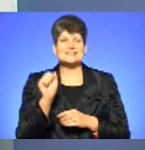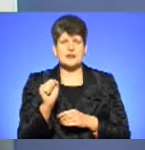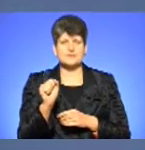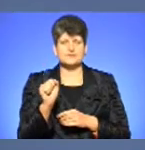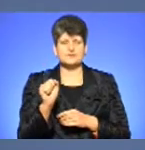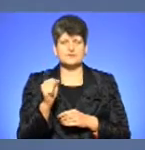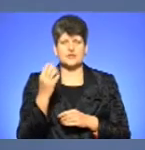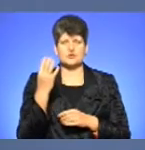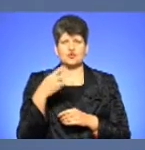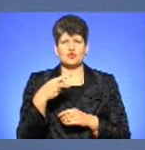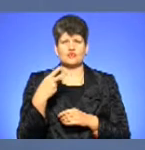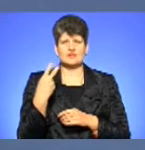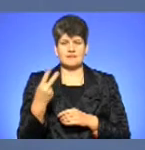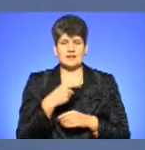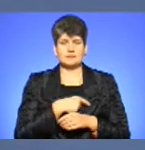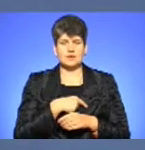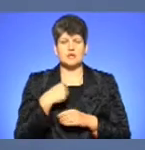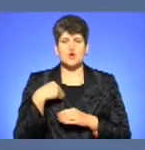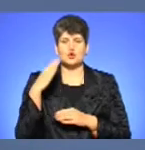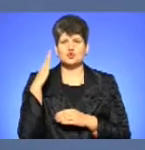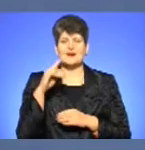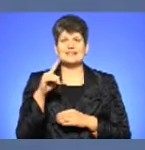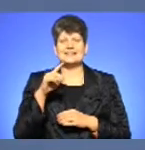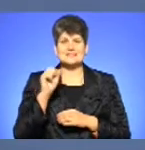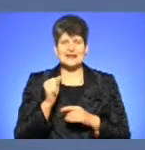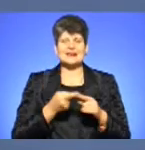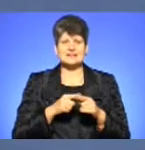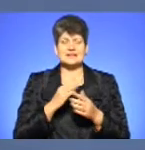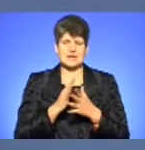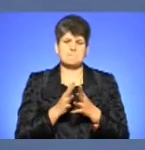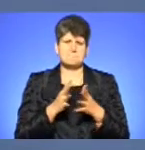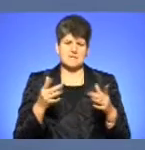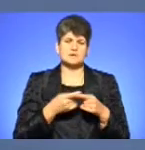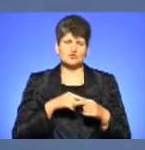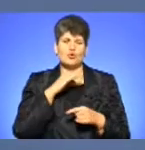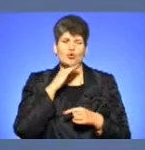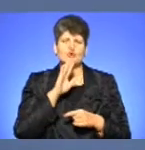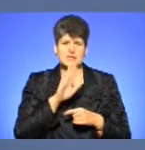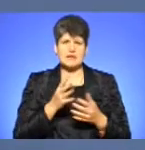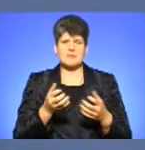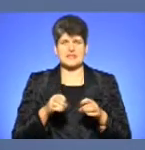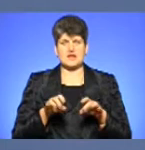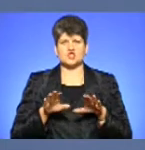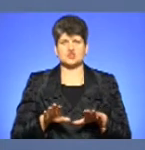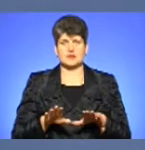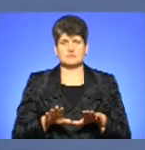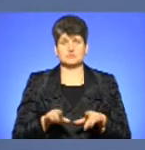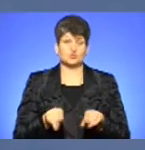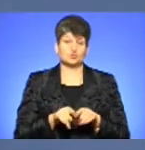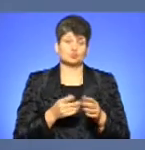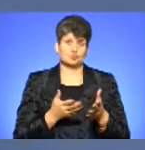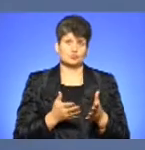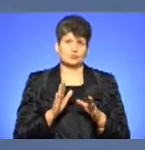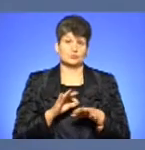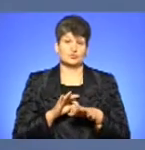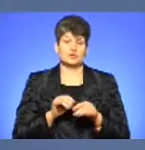вдома, 42 депутати проголосували за, тобто це є більшість, цього достатньо для прийняття рішення, тому будемо